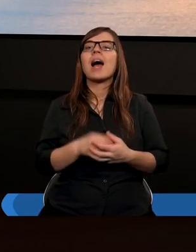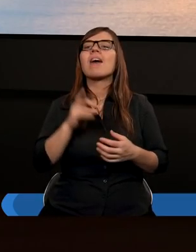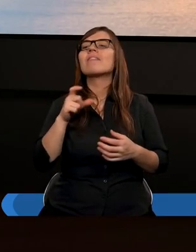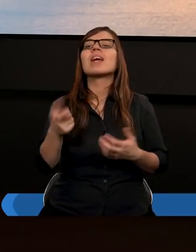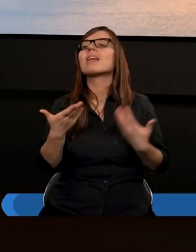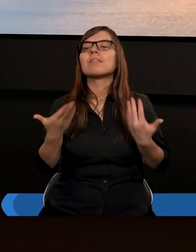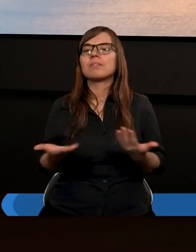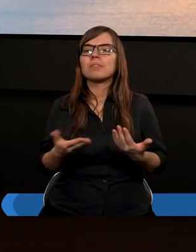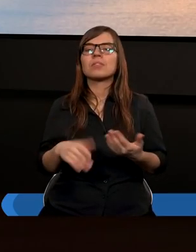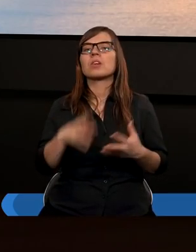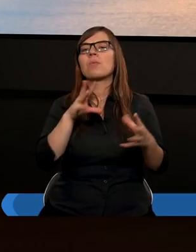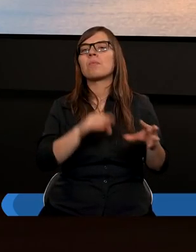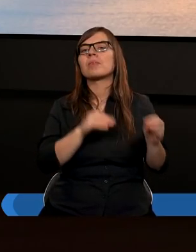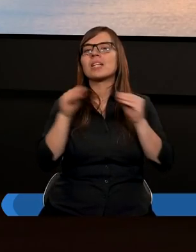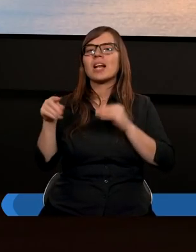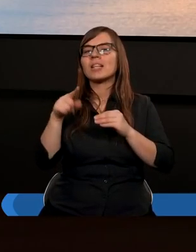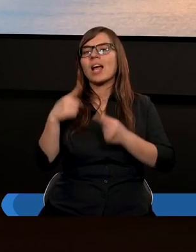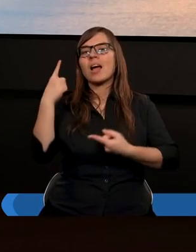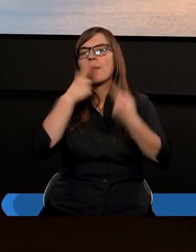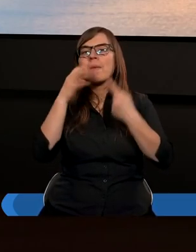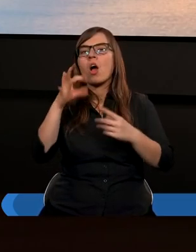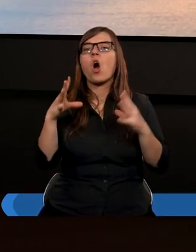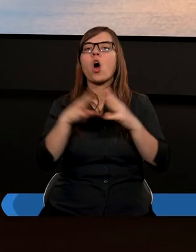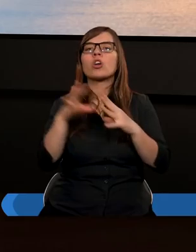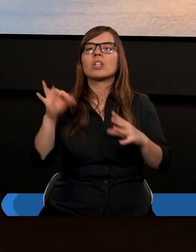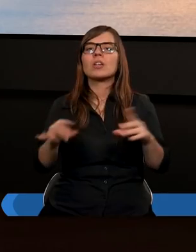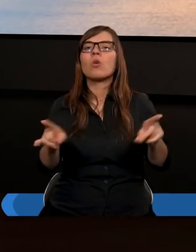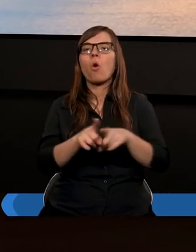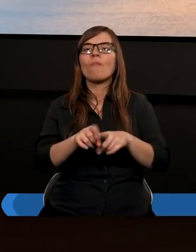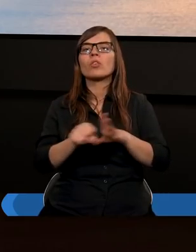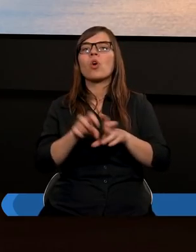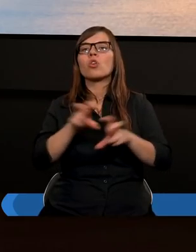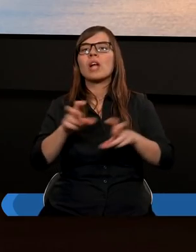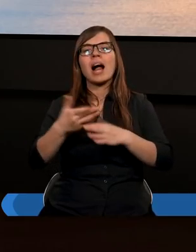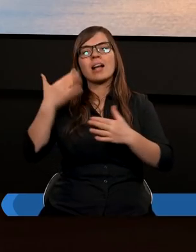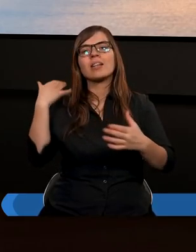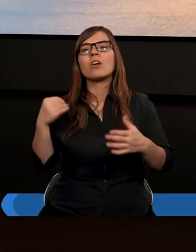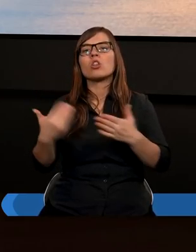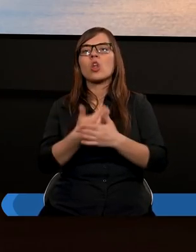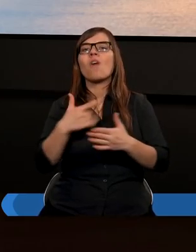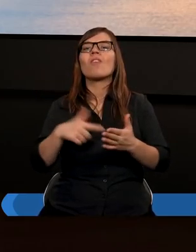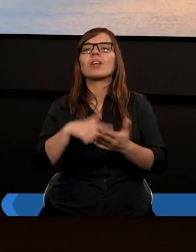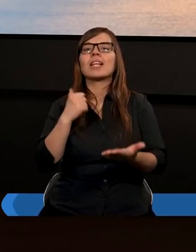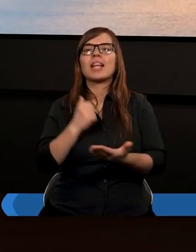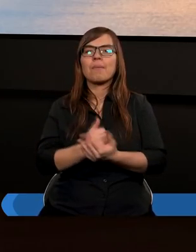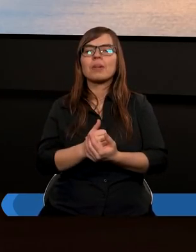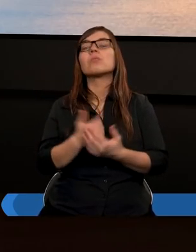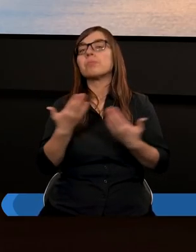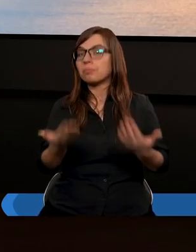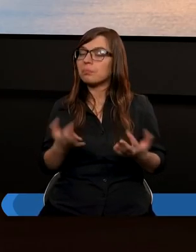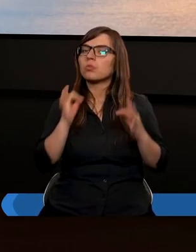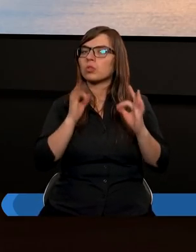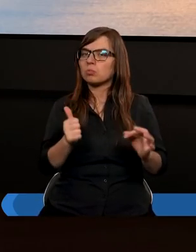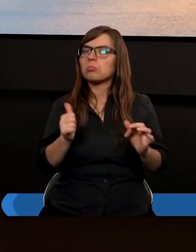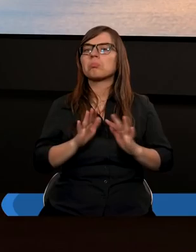przenosi tę myśl o dziesięcinie również do czasów nowotestamentalnych. No dobrze,